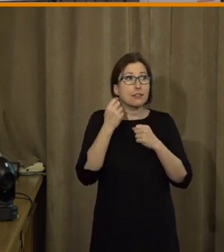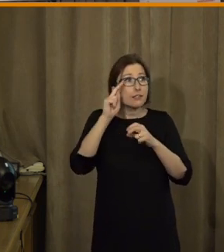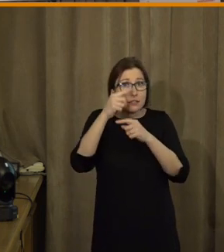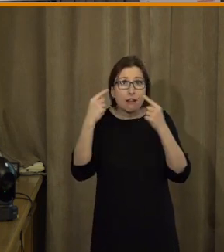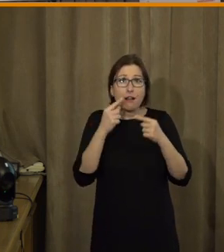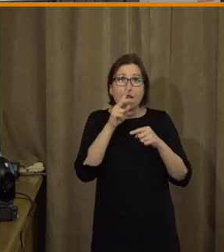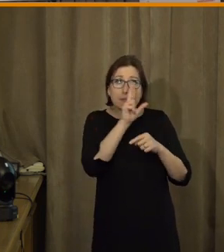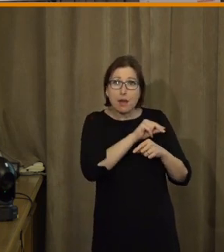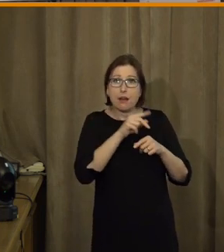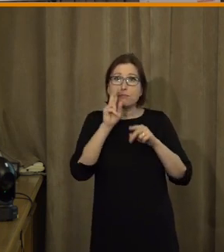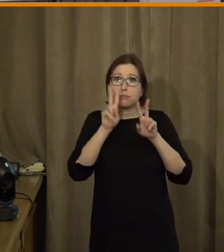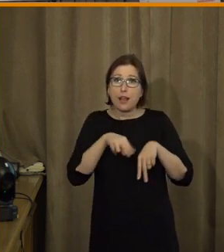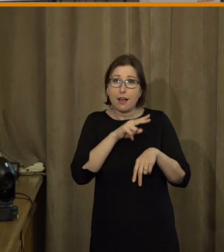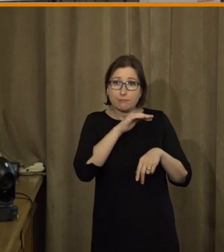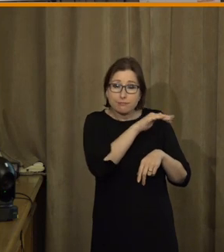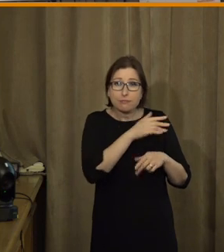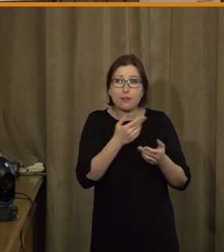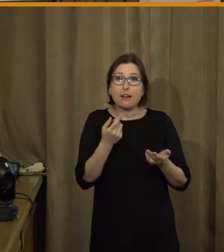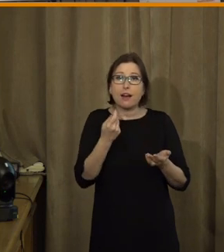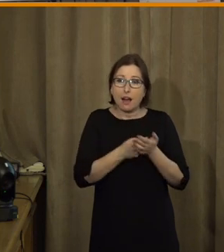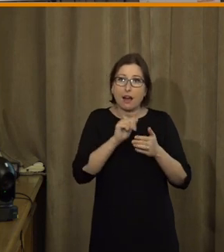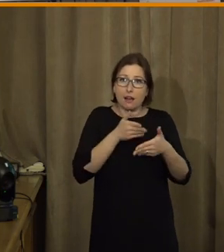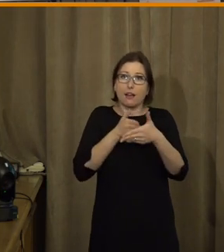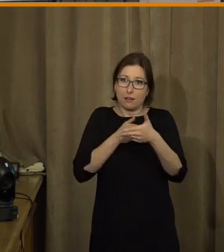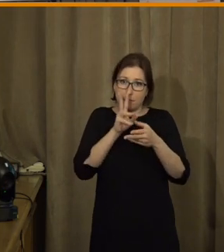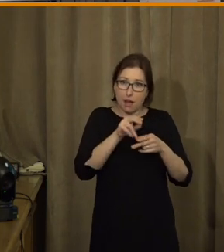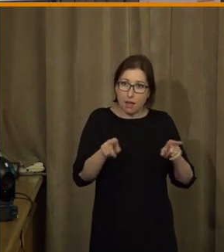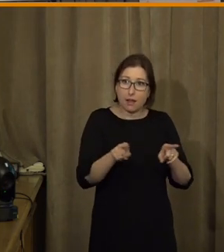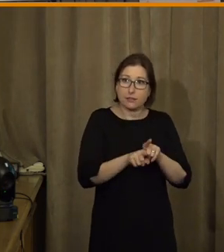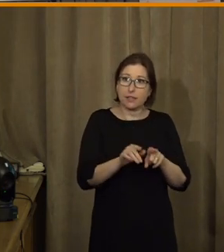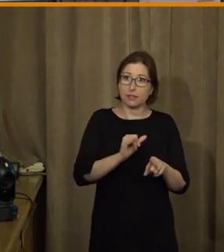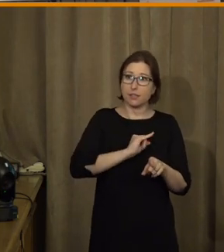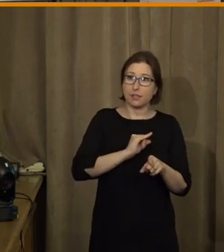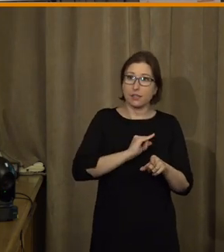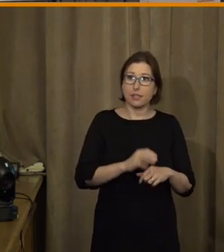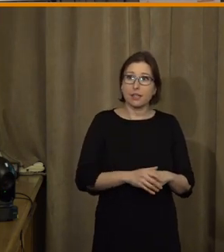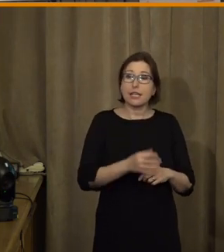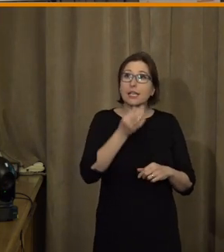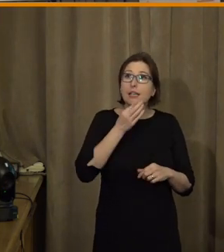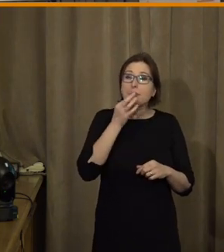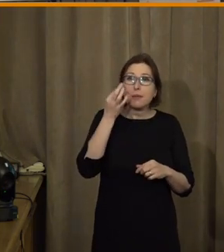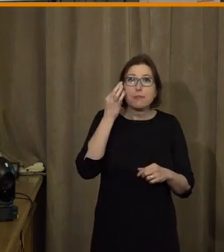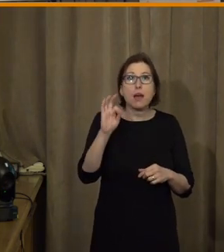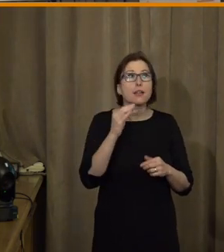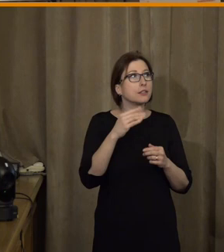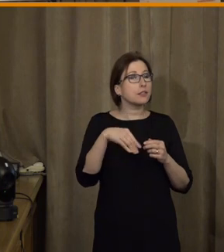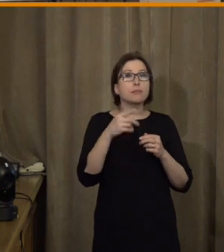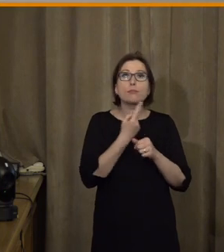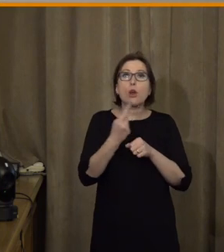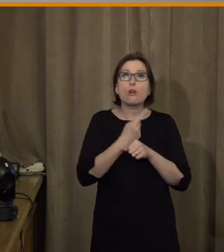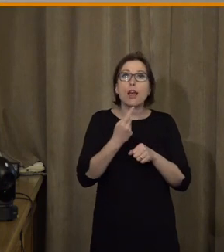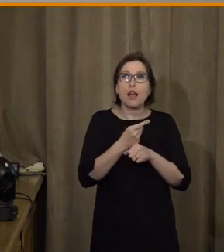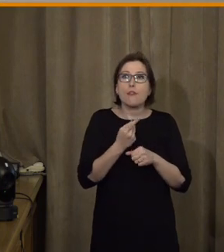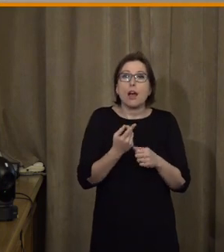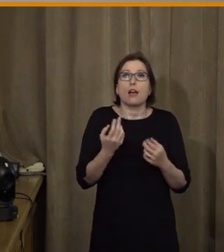který se tedy věnuje digitálnímu vyloučení, tak je opravdu, člověk si říká, a kdyby paní prodávala v masně, jak asi k tomu bude